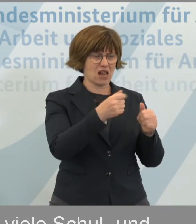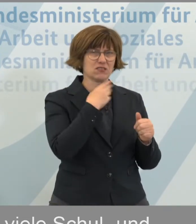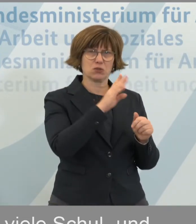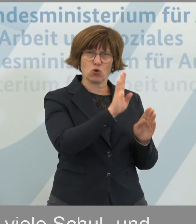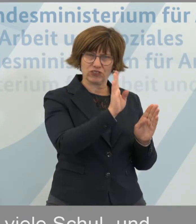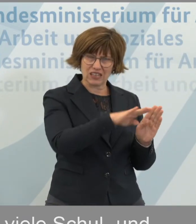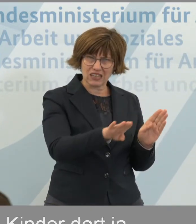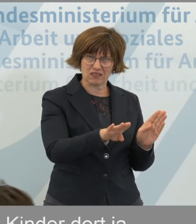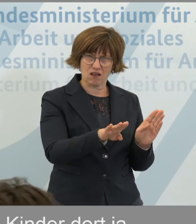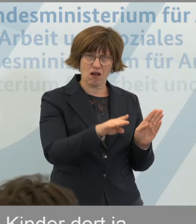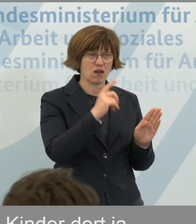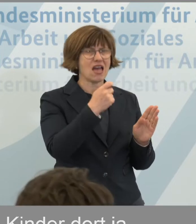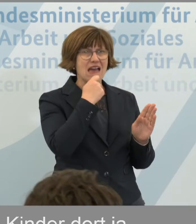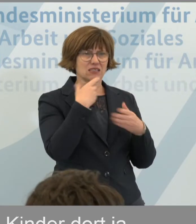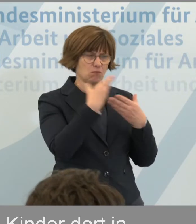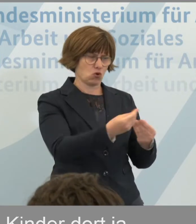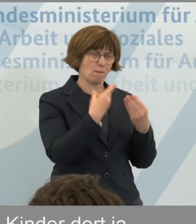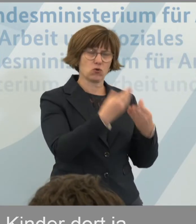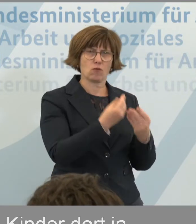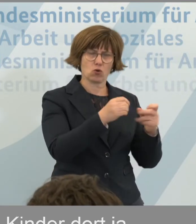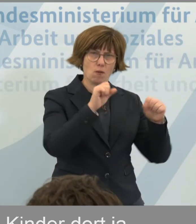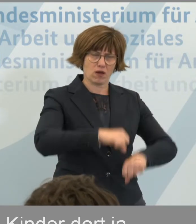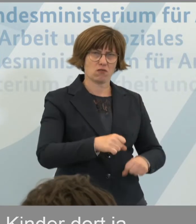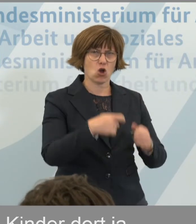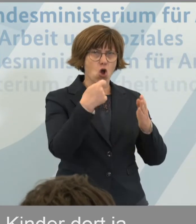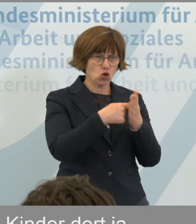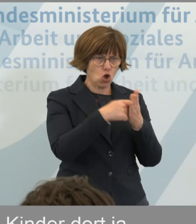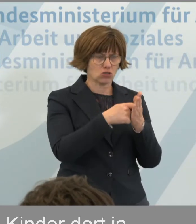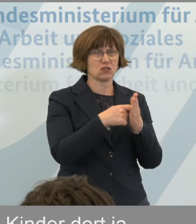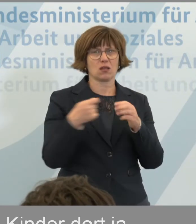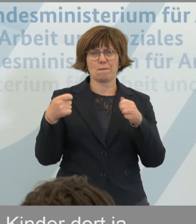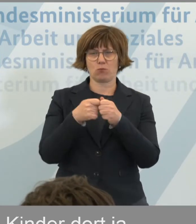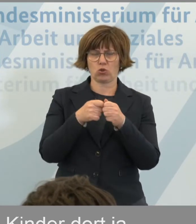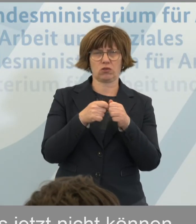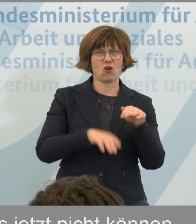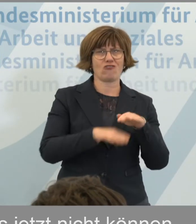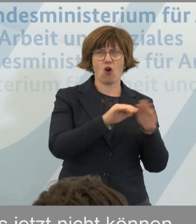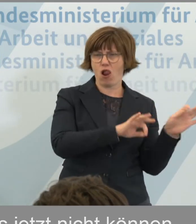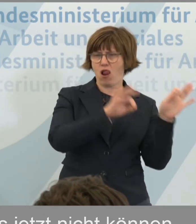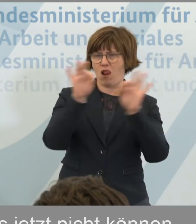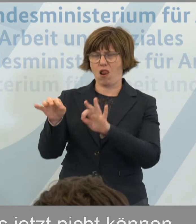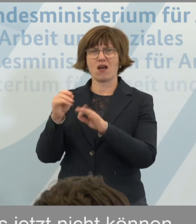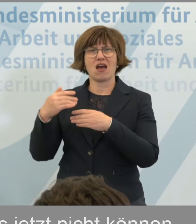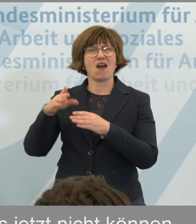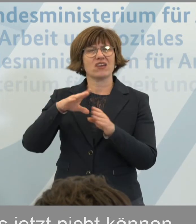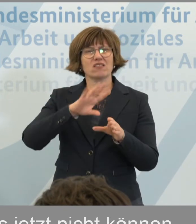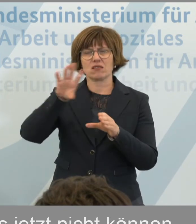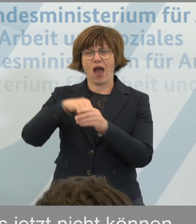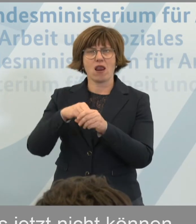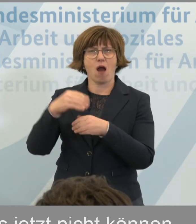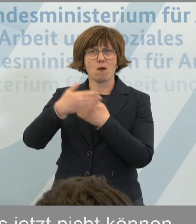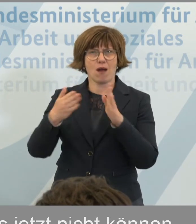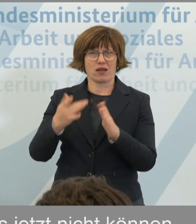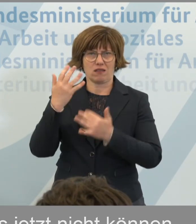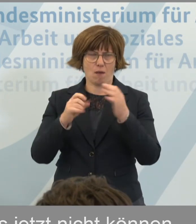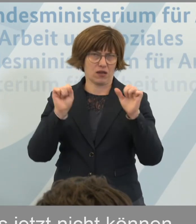Kinder dieses Essen bekommen können und dass die Kosten darüber auch beim Bund vollständig über das Bildungs und Teilhabepaket abgerechnet